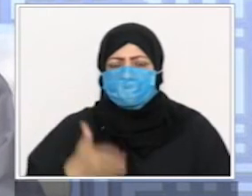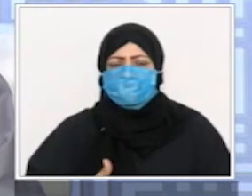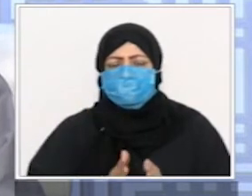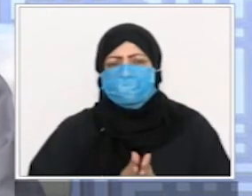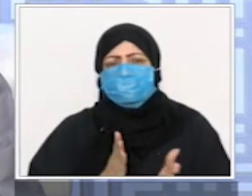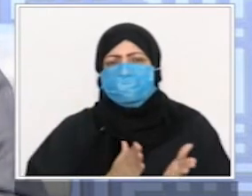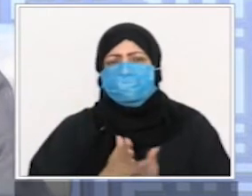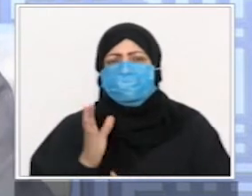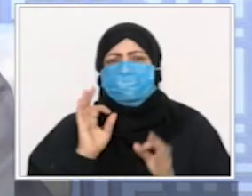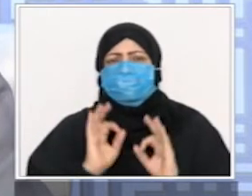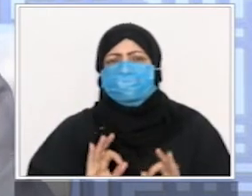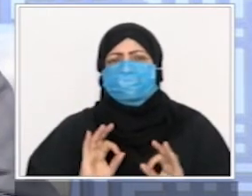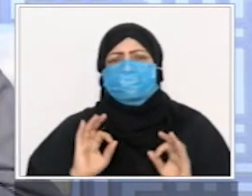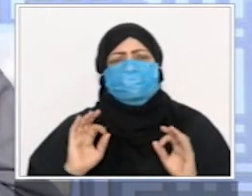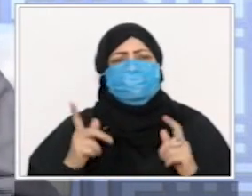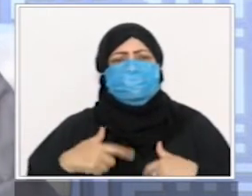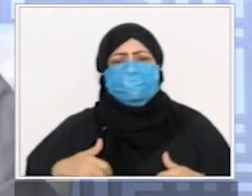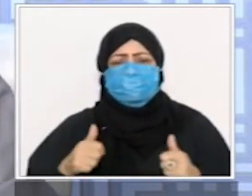الآذان ويعاشرون